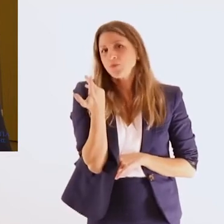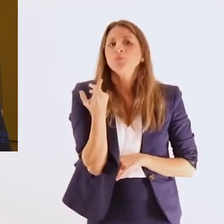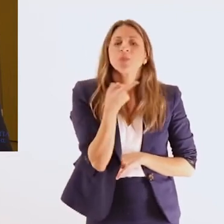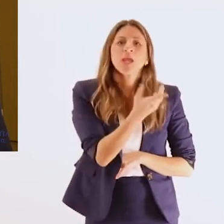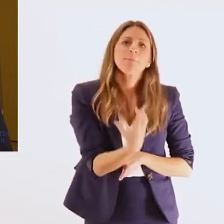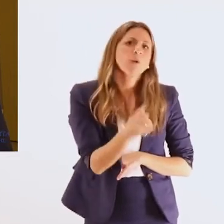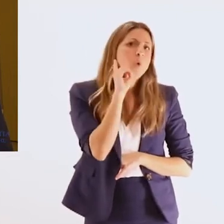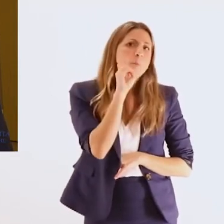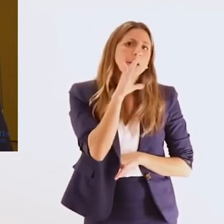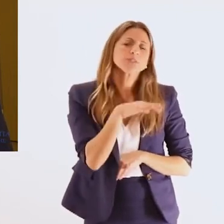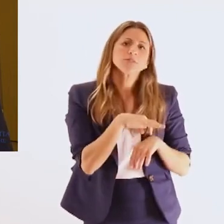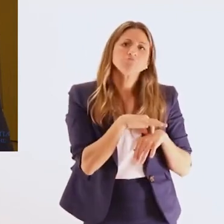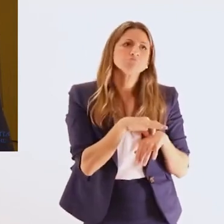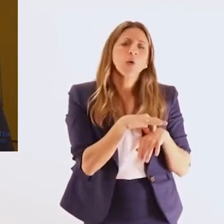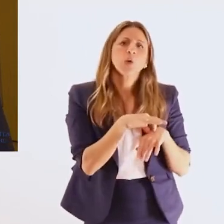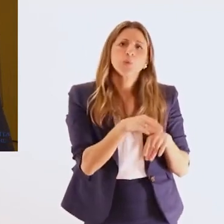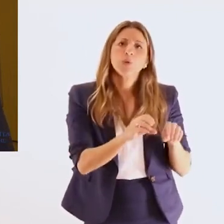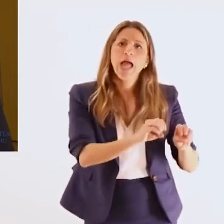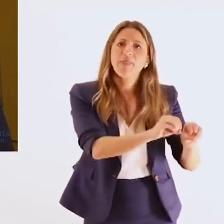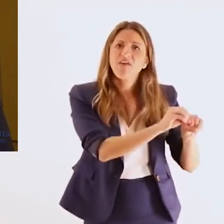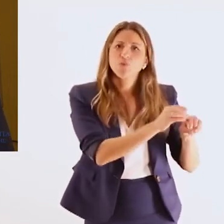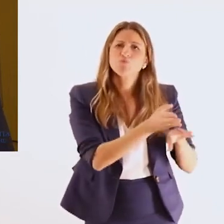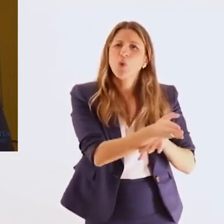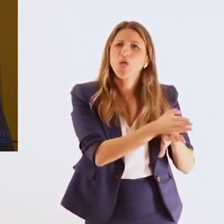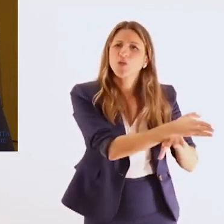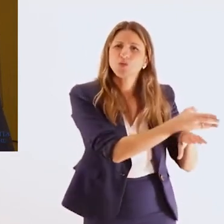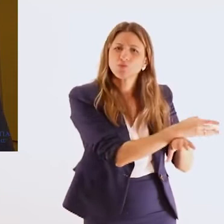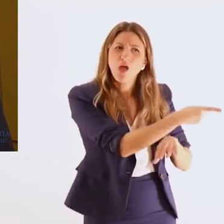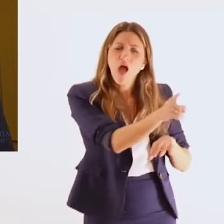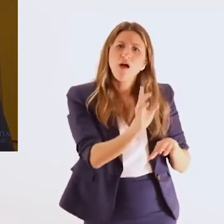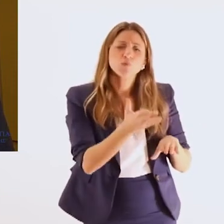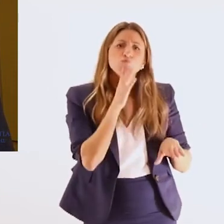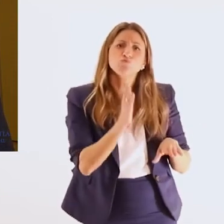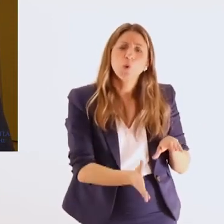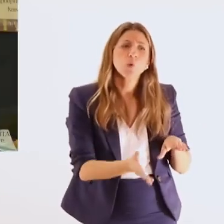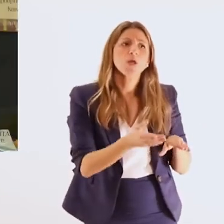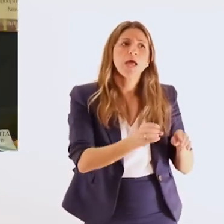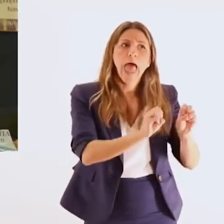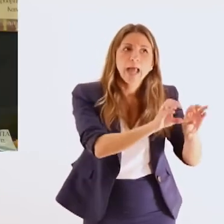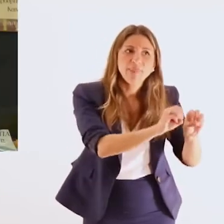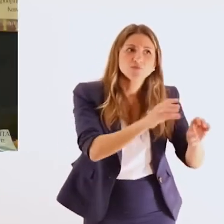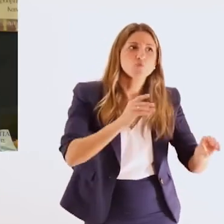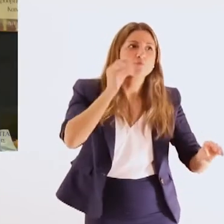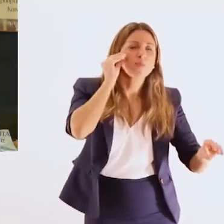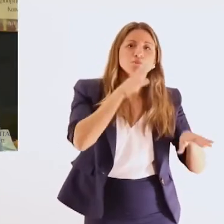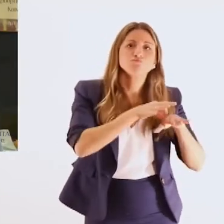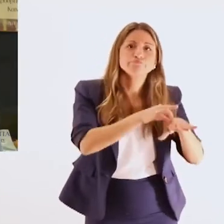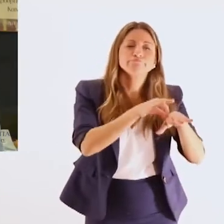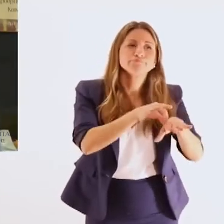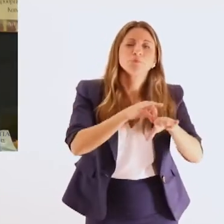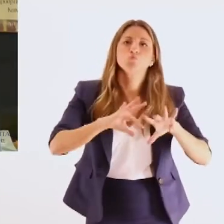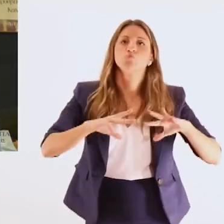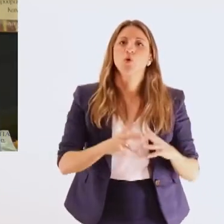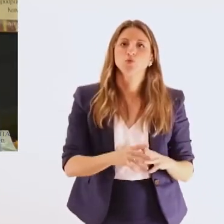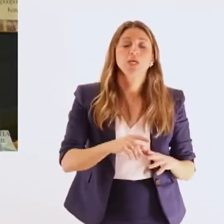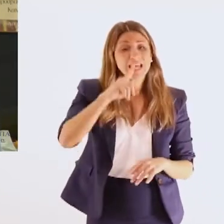να ευαισθητοποιηθούν και να κατανοήσουν τα ζητήματα που αφορούν τα άτομα με αναπηρία στη χώρα Η πρωτοβουλία που πήρε το